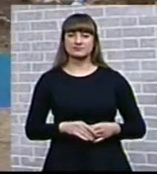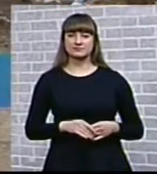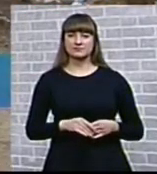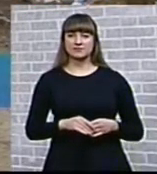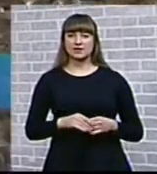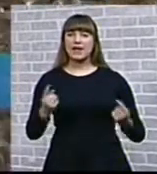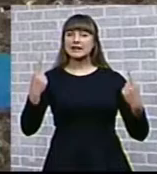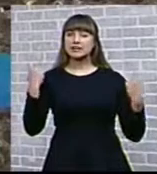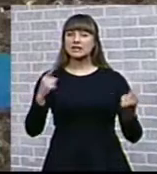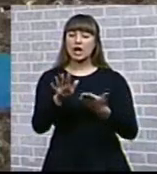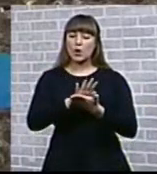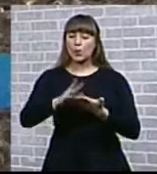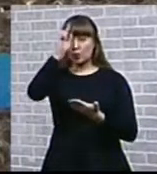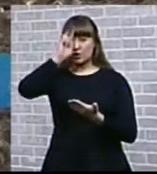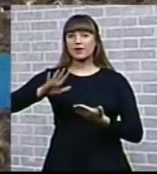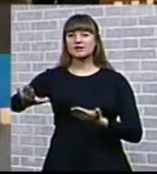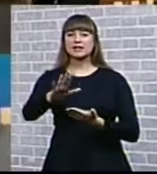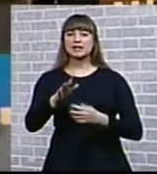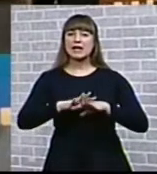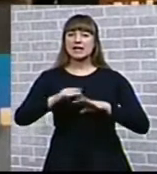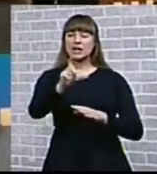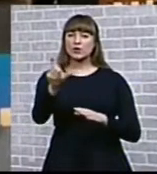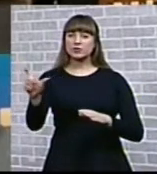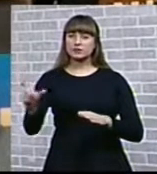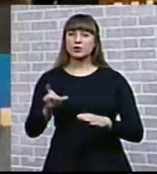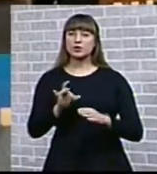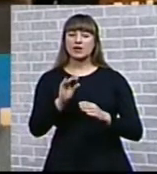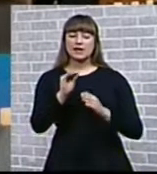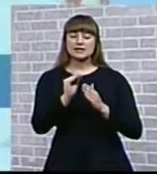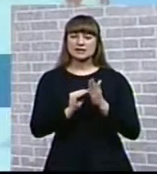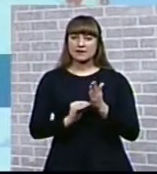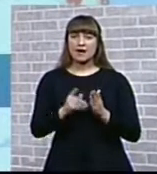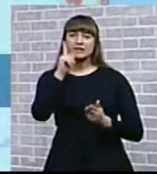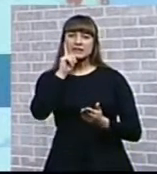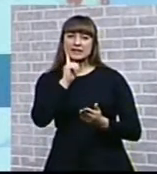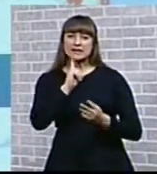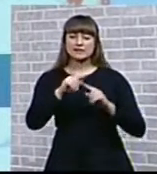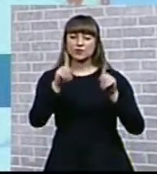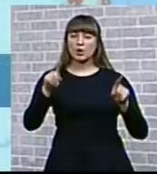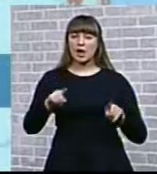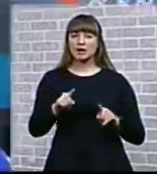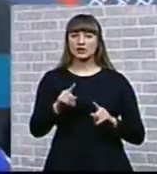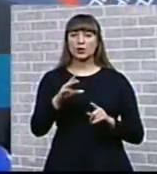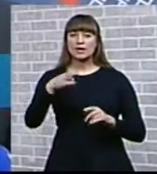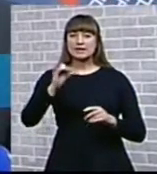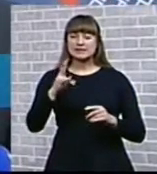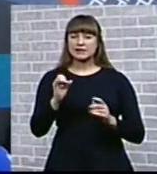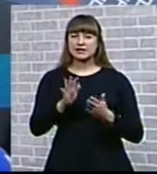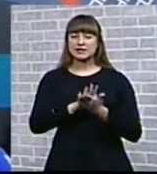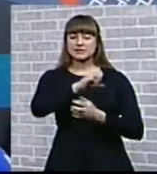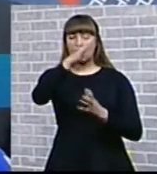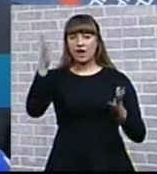Генеральная уборка страны. Народный фронт составляет интерактивную карту стихийных свалок. Позволит